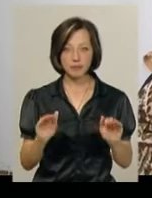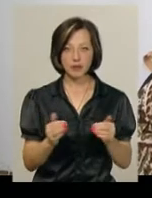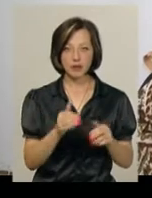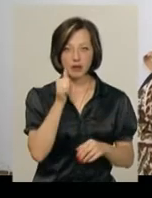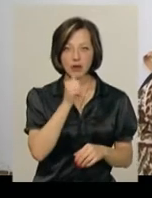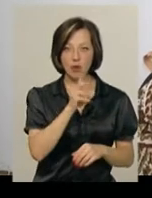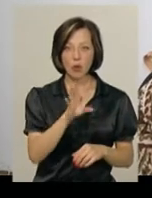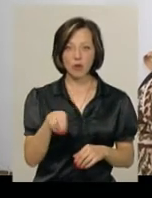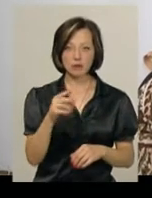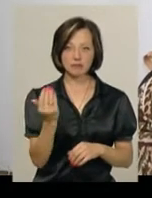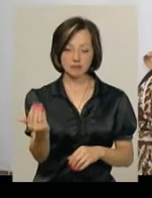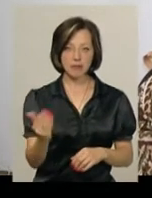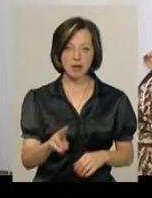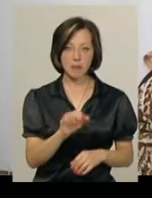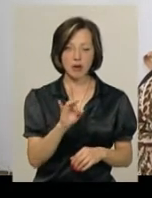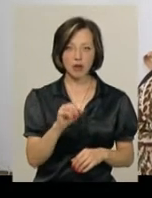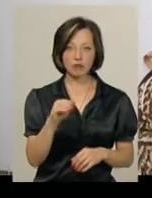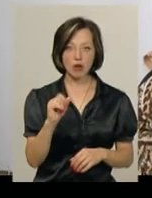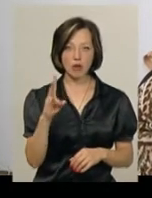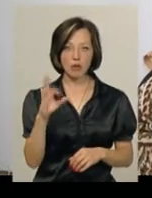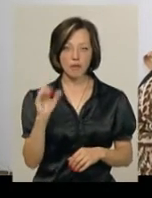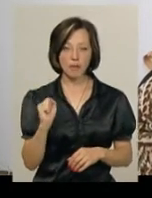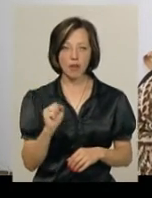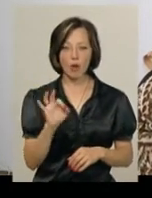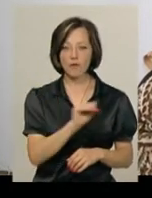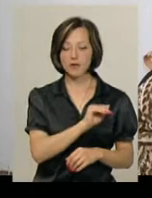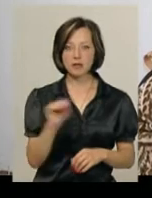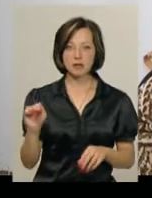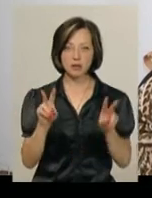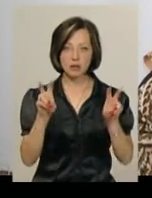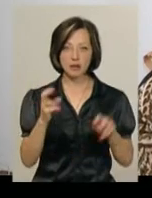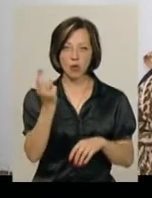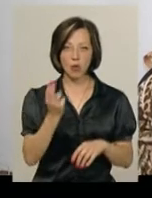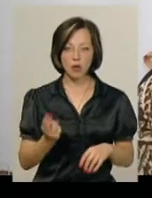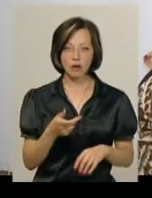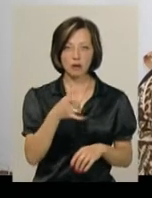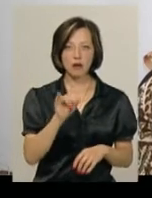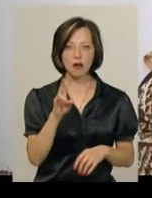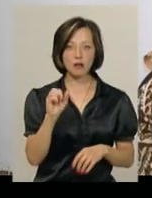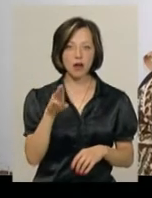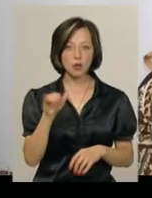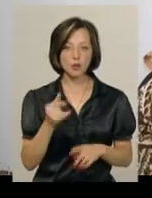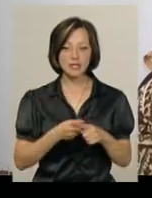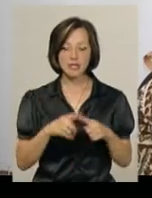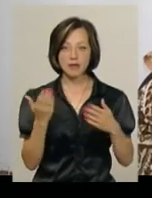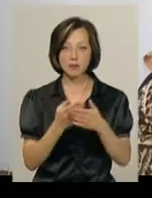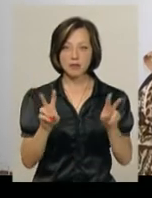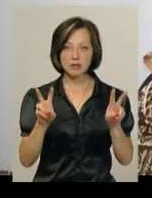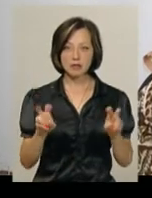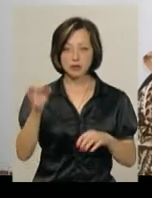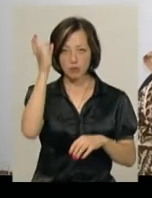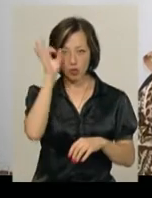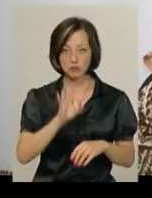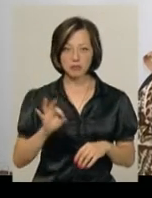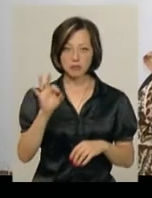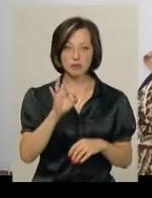Параджанова». Фільм називається офіційна назва «Колір гранату», але цей фільм називається «Спогади